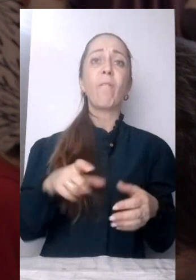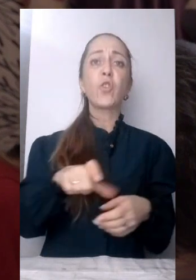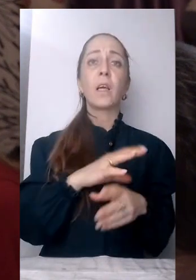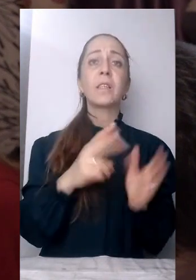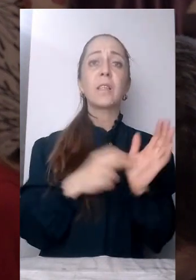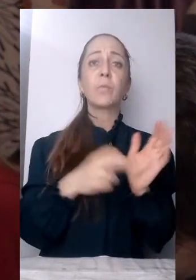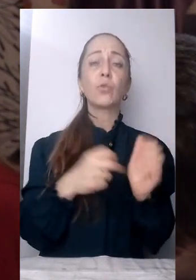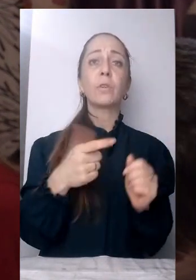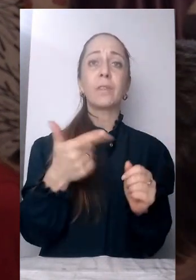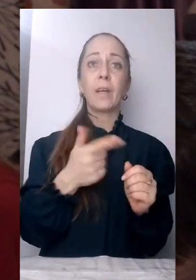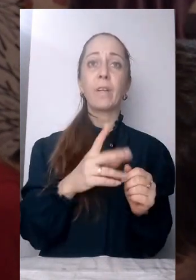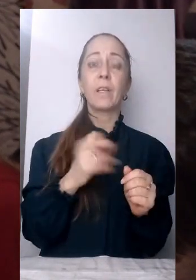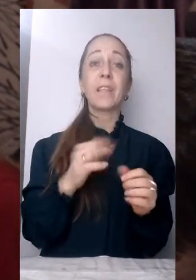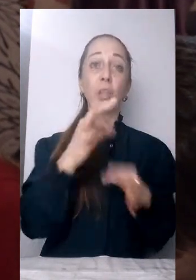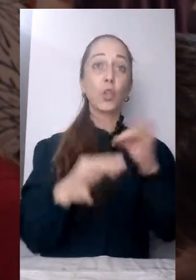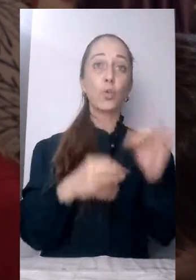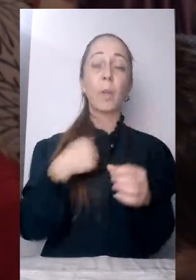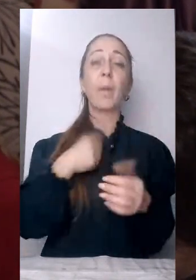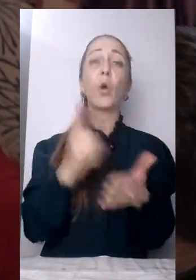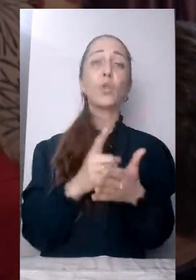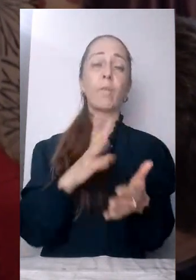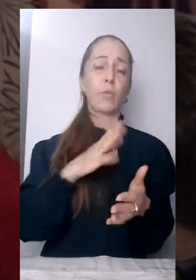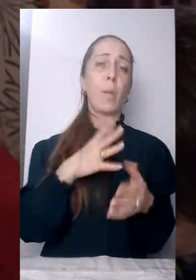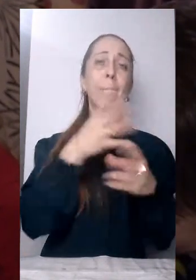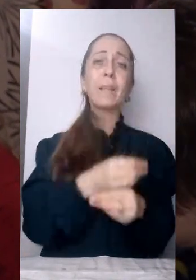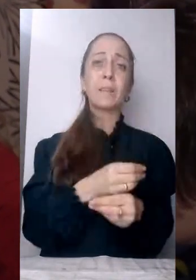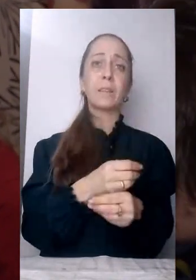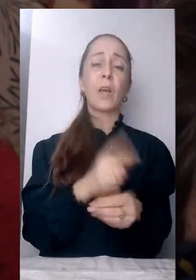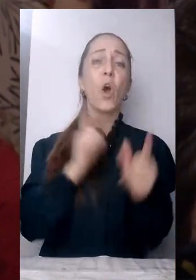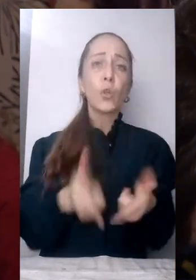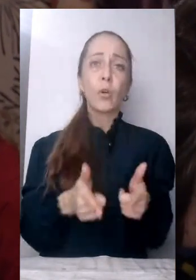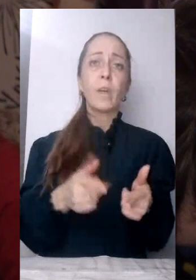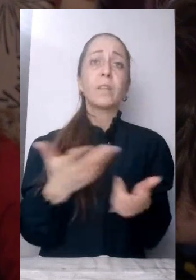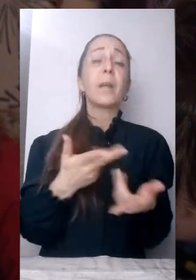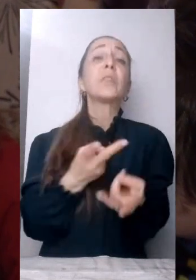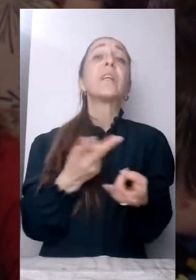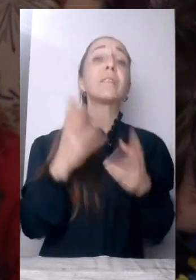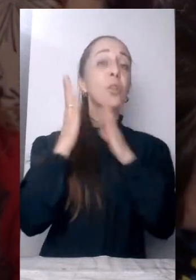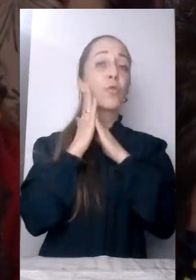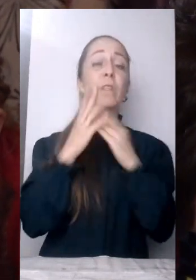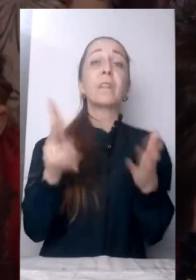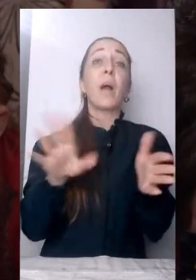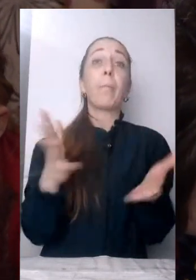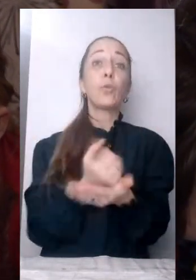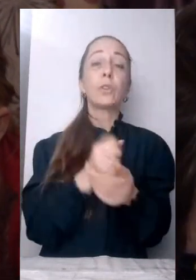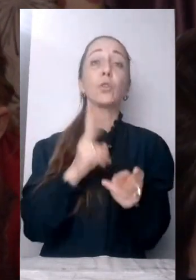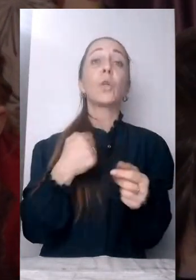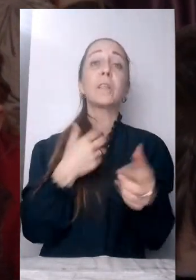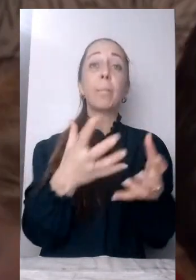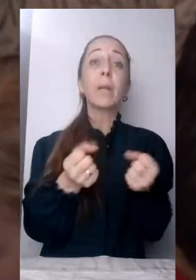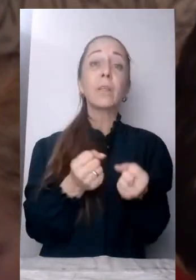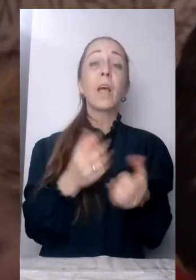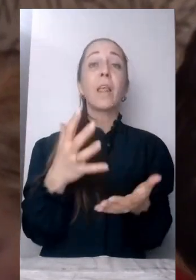вже готові були платити, бо треба ж було десь залишитися, ночувати. Але так вийшло, я не знаю вже, хто нас привів, але ж знайшли ці контакти.